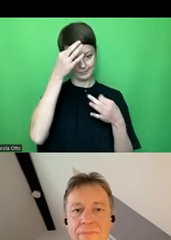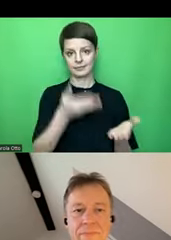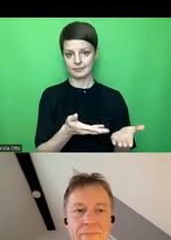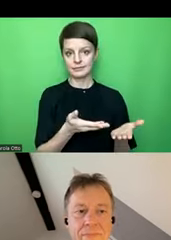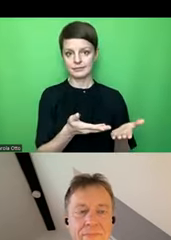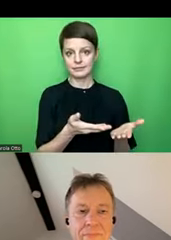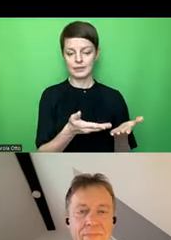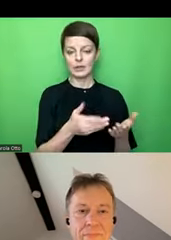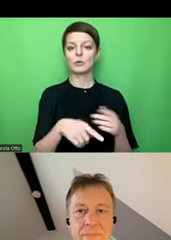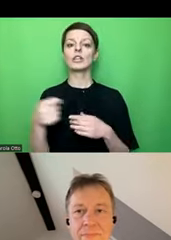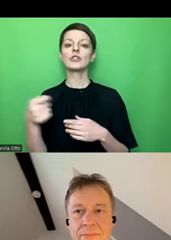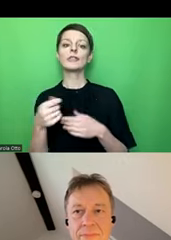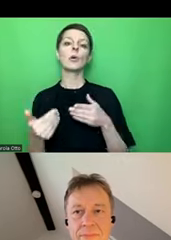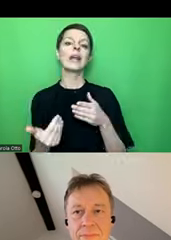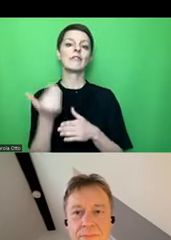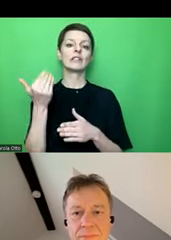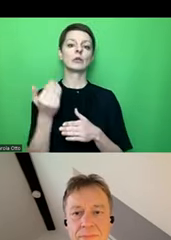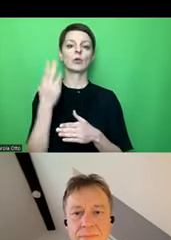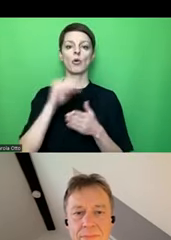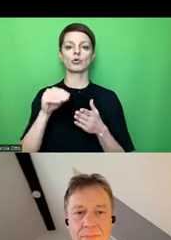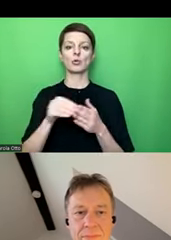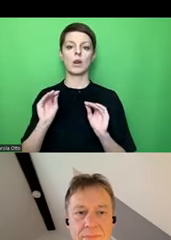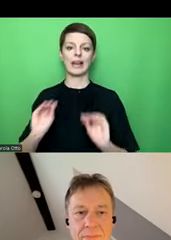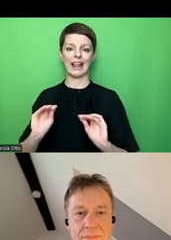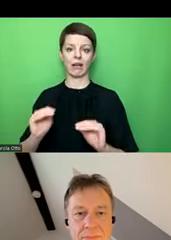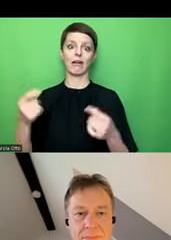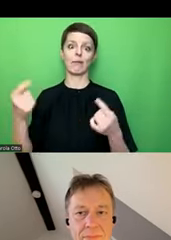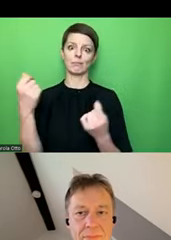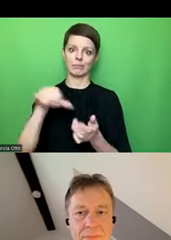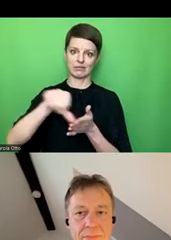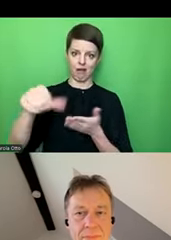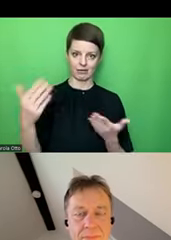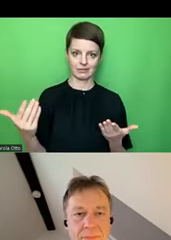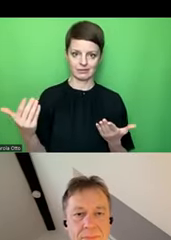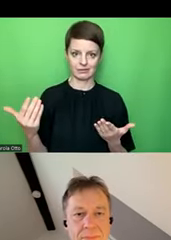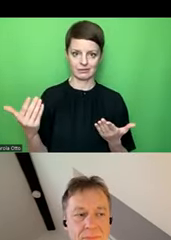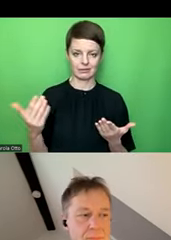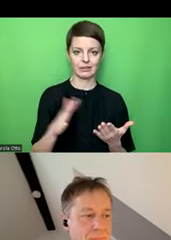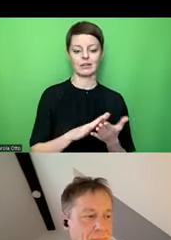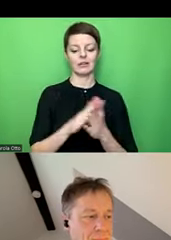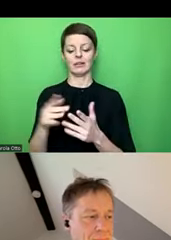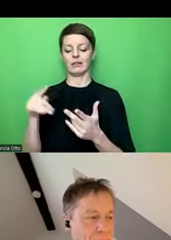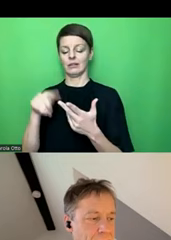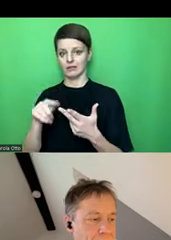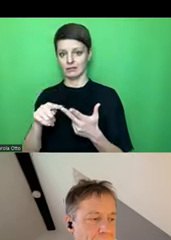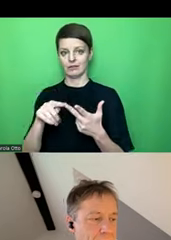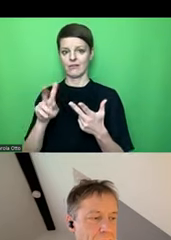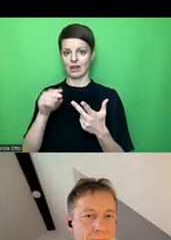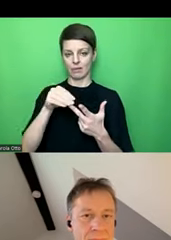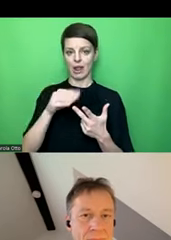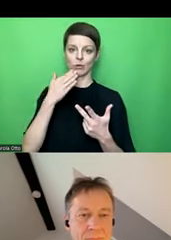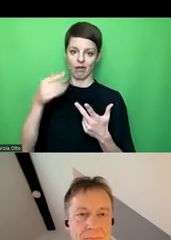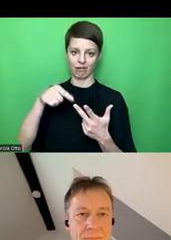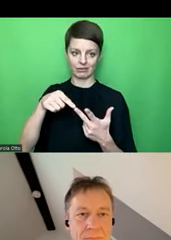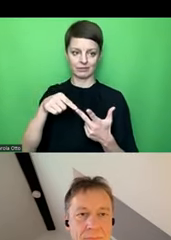wiederum durch die Stiftung Innovation in der Hochschullehre quasi finanziert worden ist. Und zum anderen eben auch den Dank